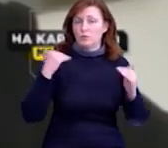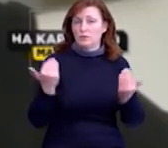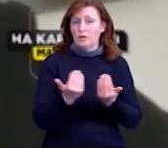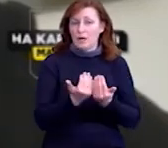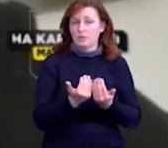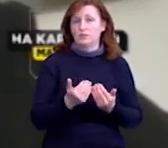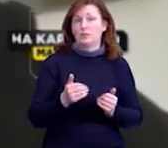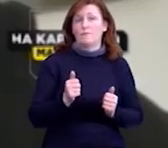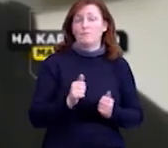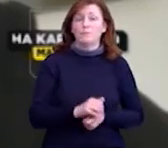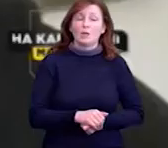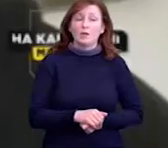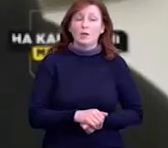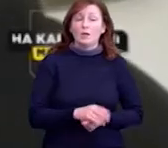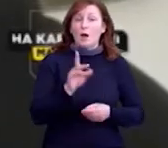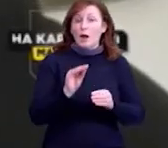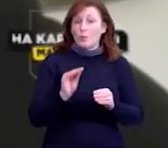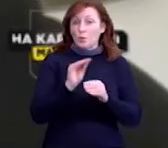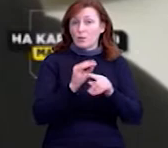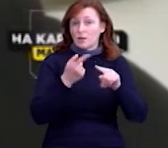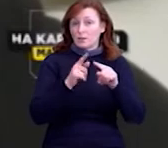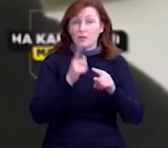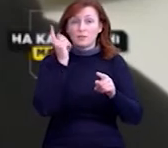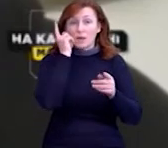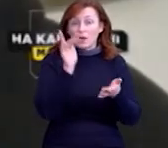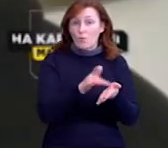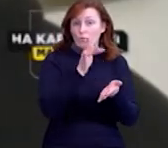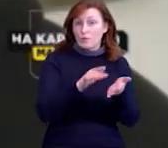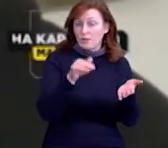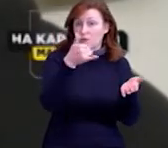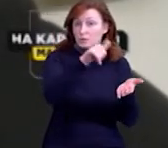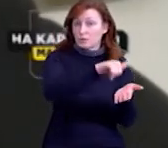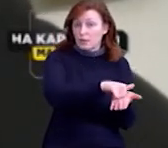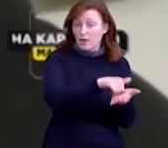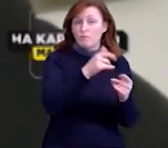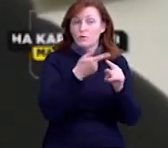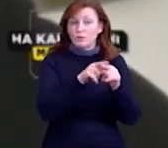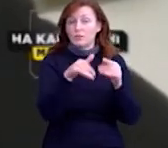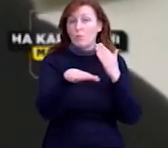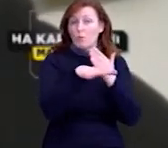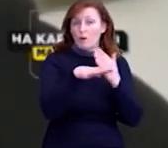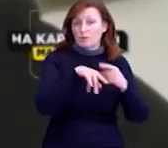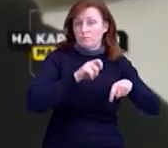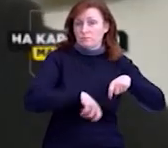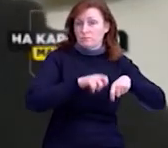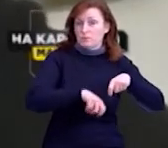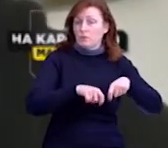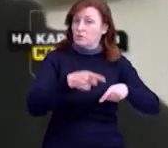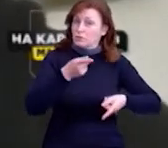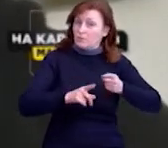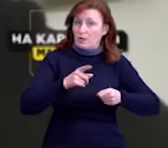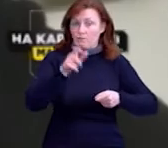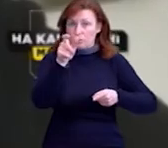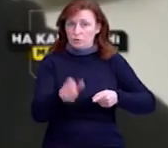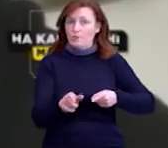проходить сам процес самоізоляції. Додаток – це цього лиш інструмент, який допомагає моніторити, чи справді людина